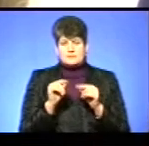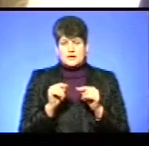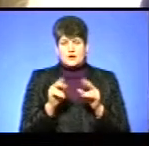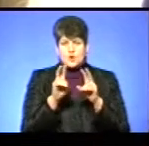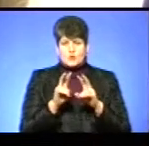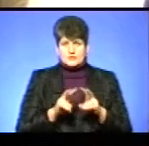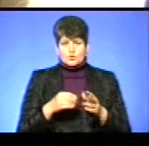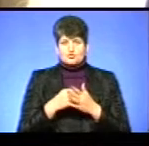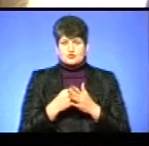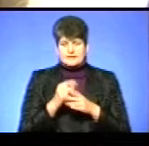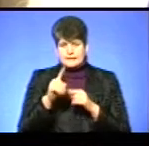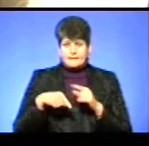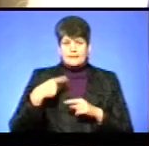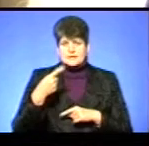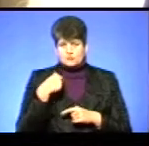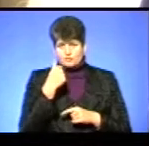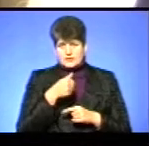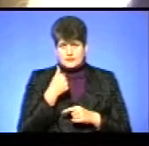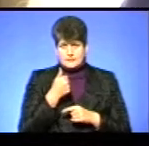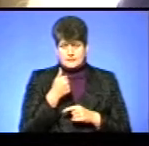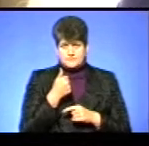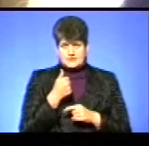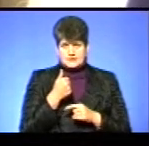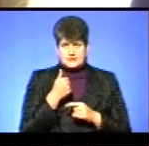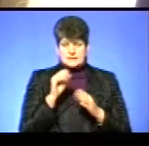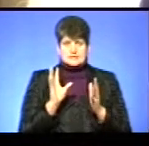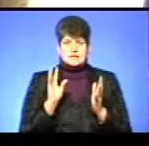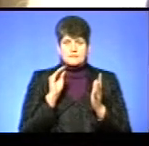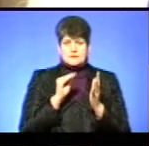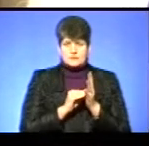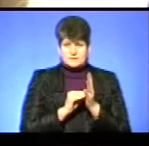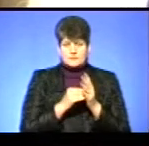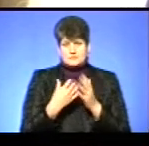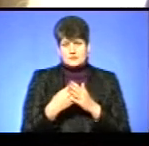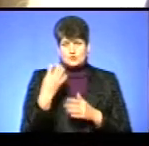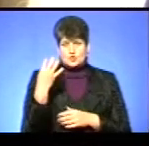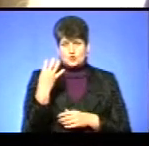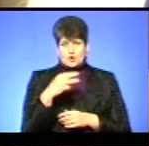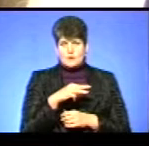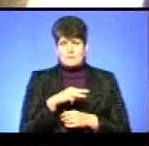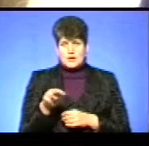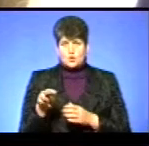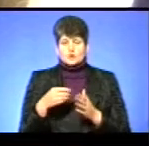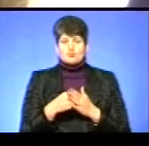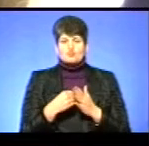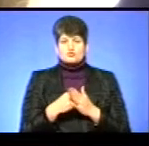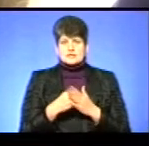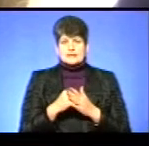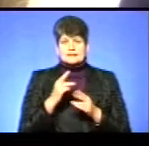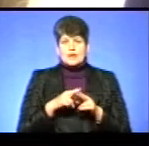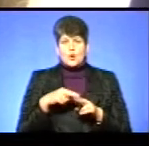бюджету на наступний рік запрограмувати порядка 40 мільйонів з бюджету на